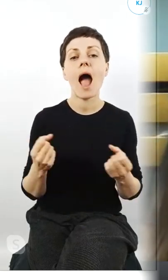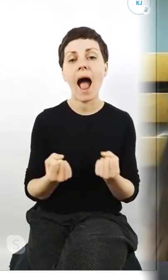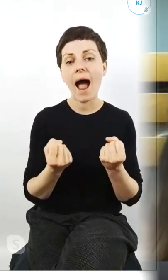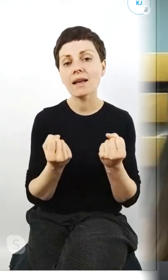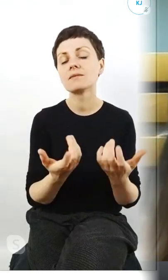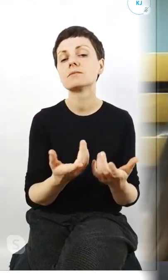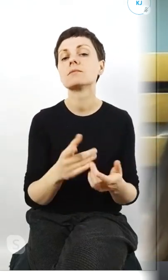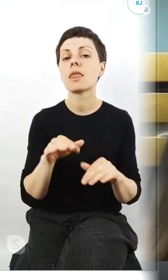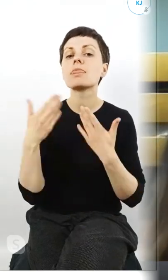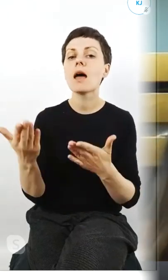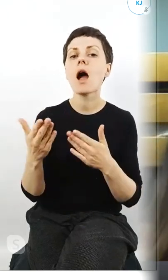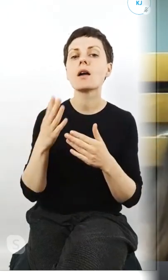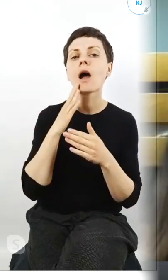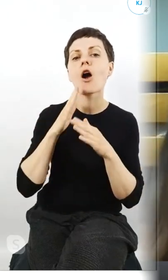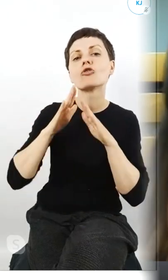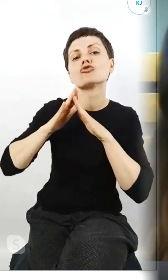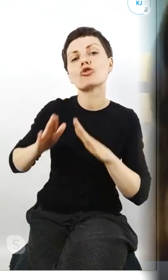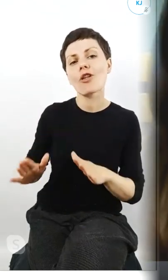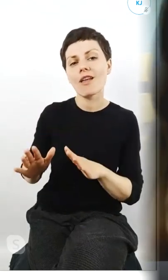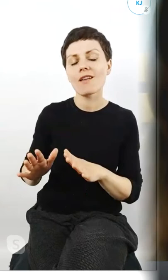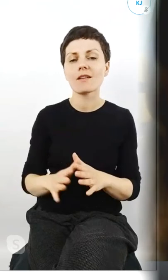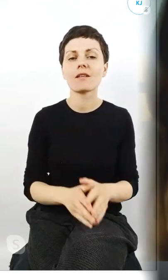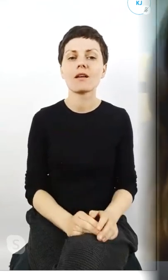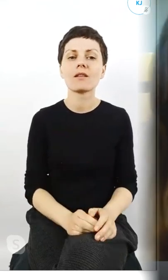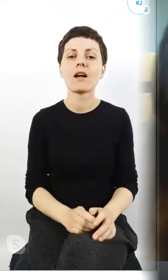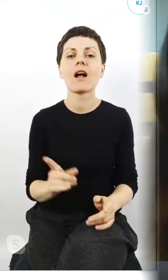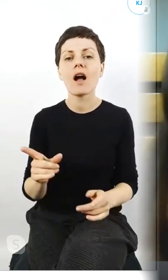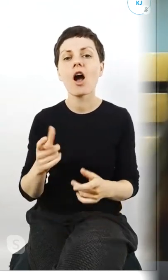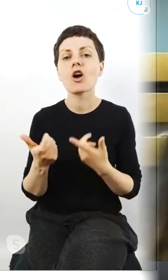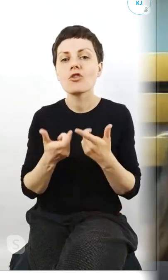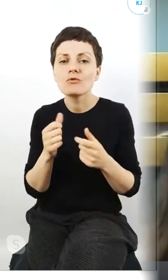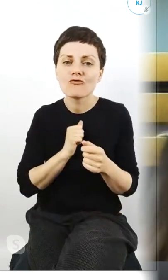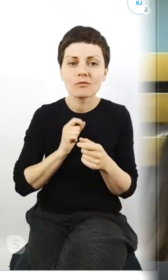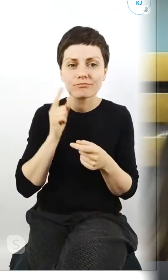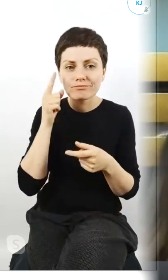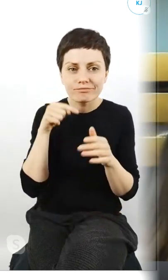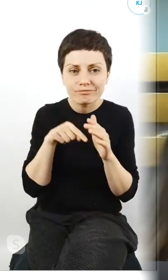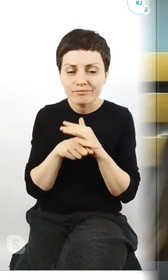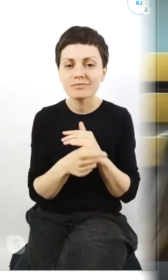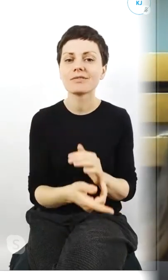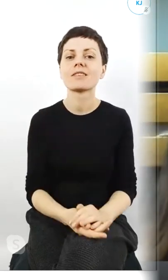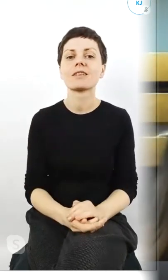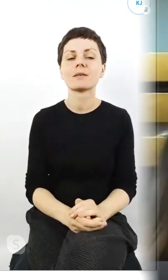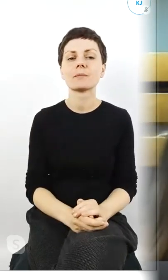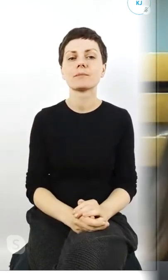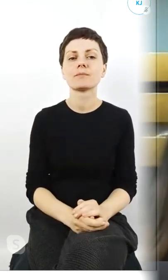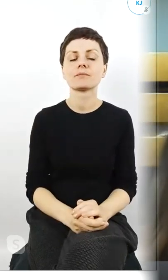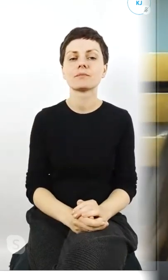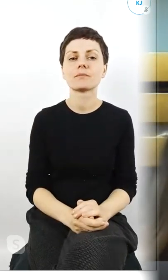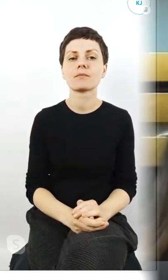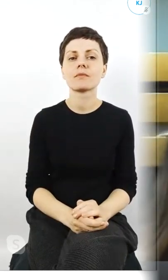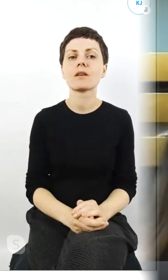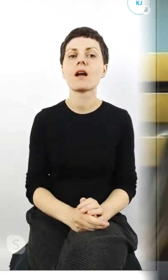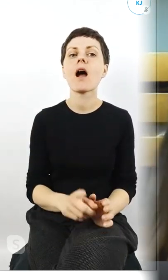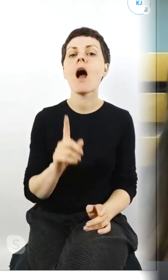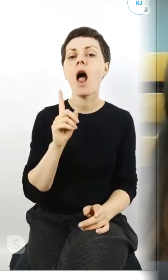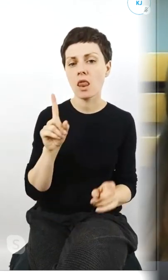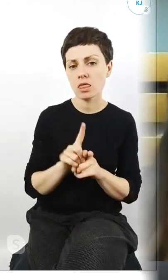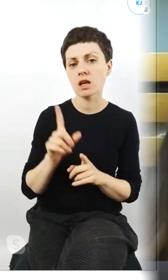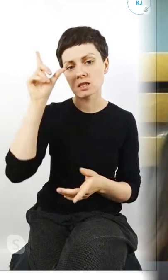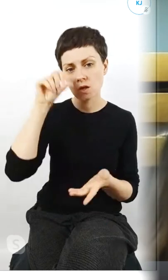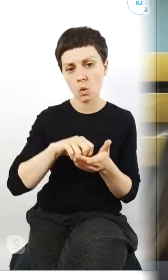i da im schronienie do snucia swoich intryg ale też centrum kultury